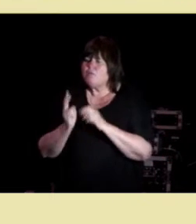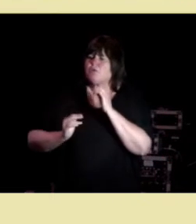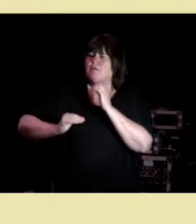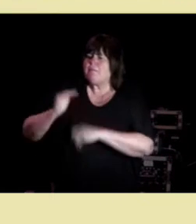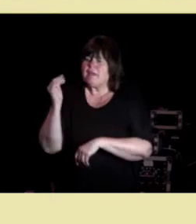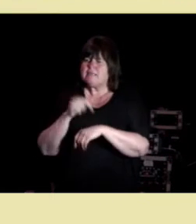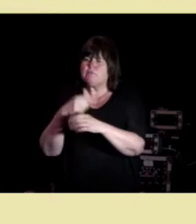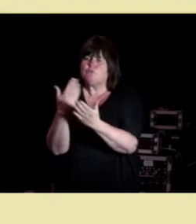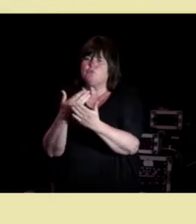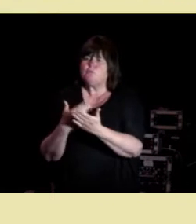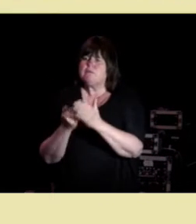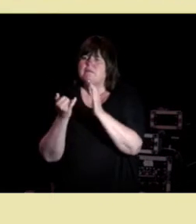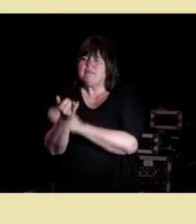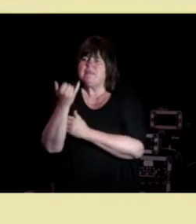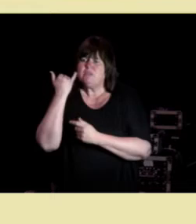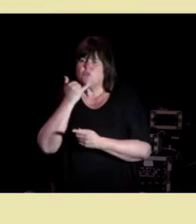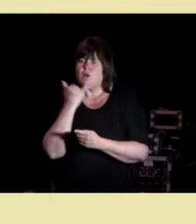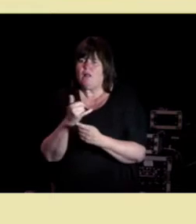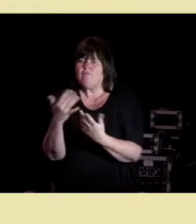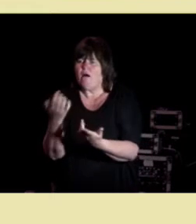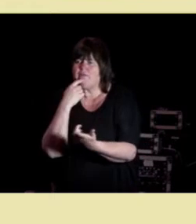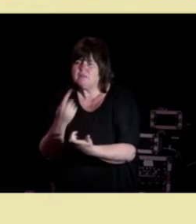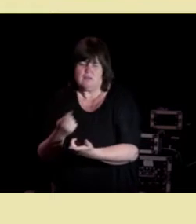enn på å sjekke hva pasienten har forstått